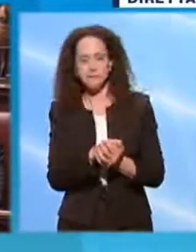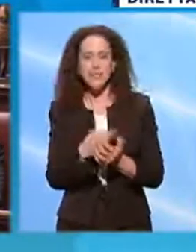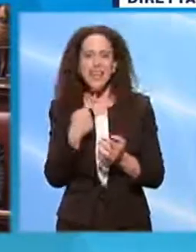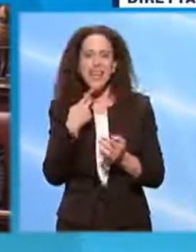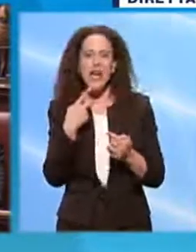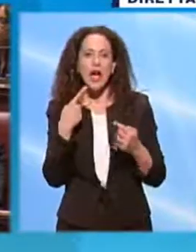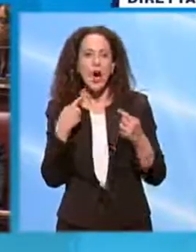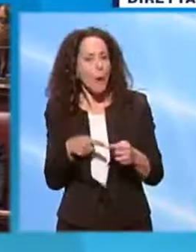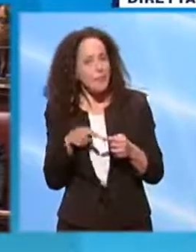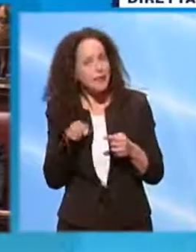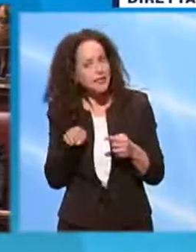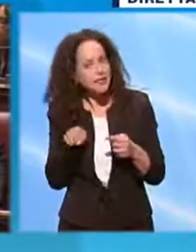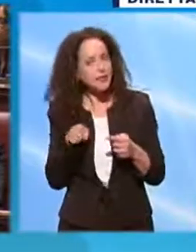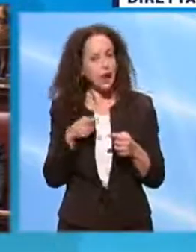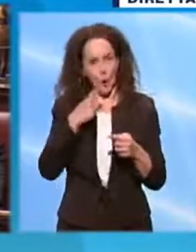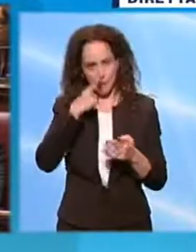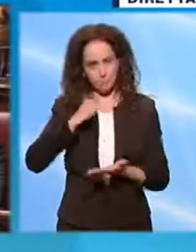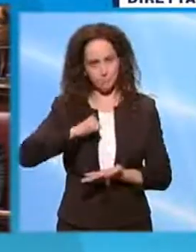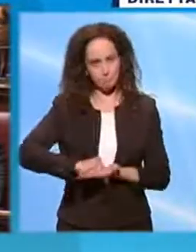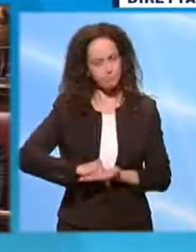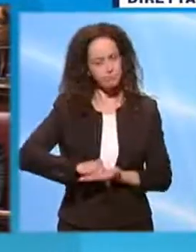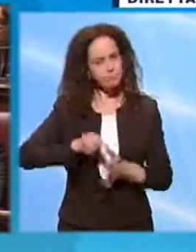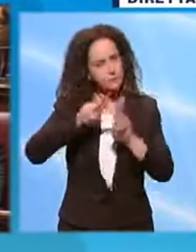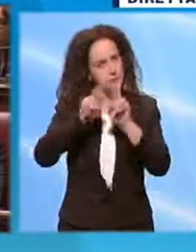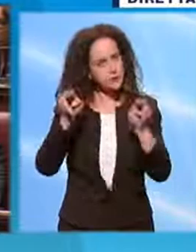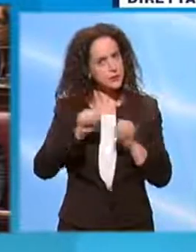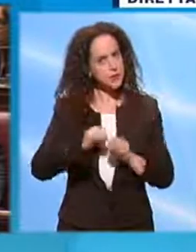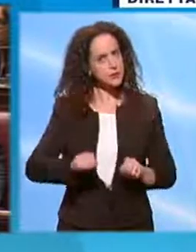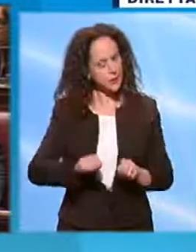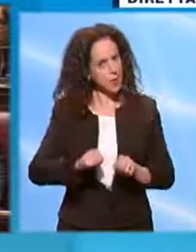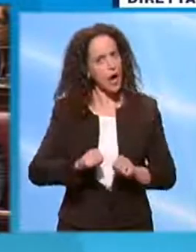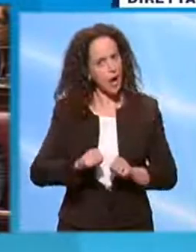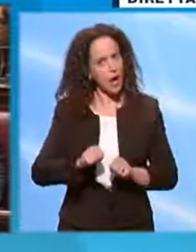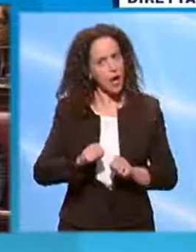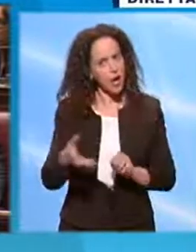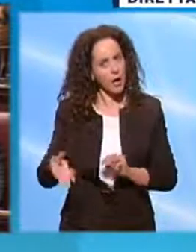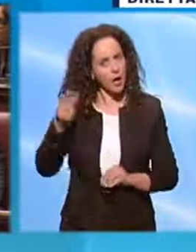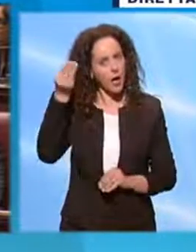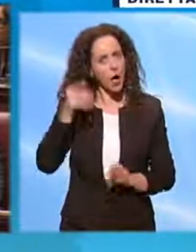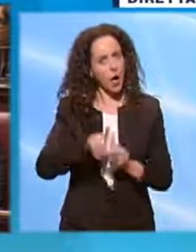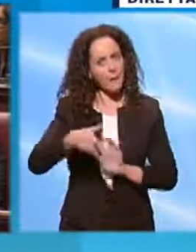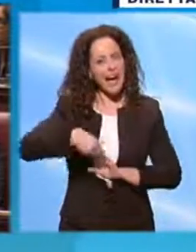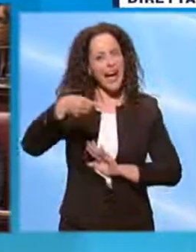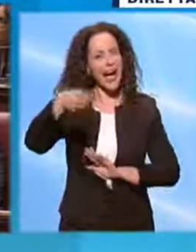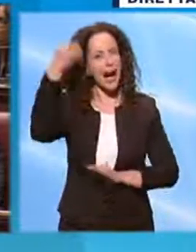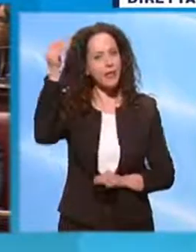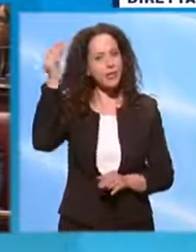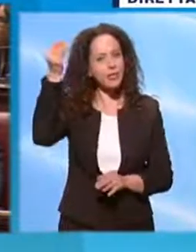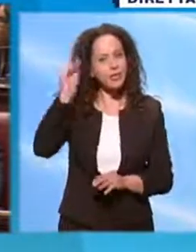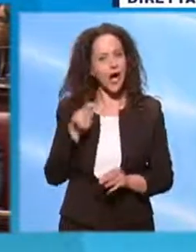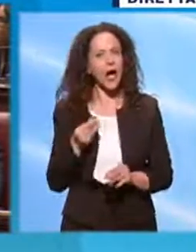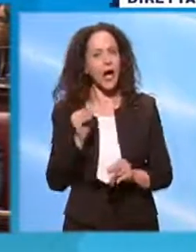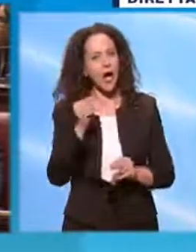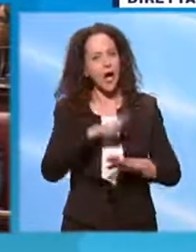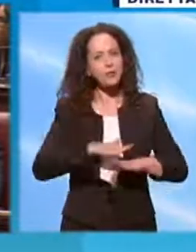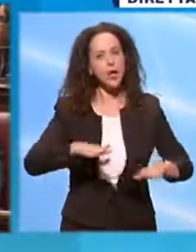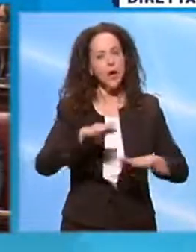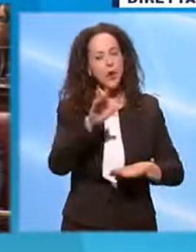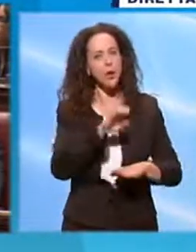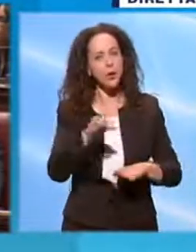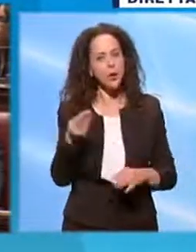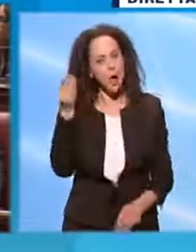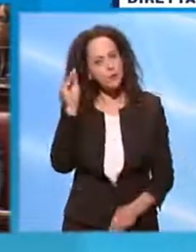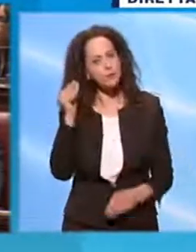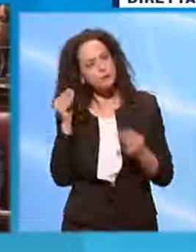opposizioni su un tavolo internazionale è una bella carta da usare per un Governo. Lei può sempre andare in Europa e può dire guardate, signori,